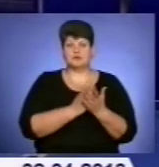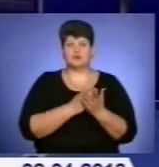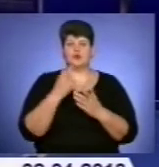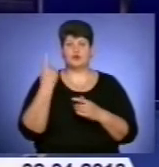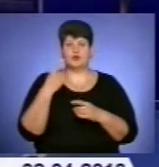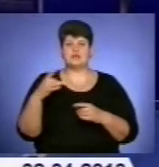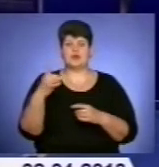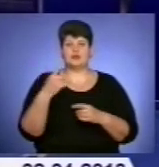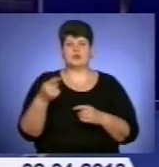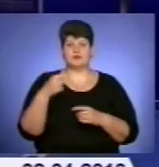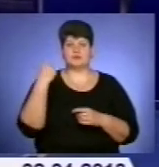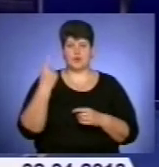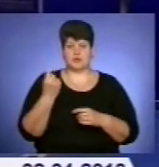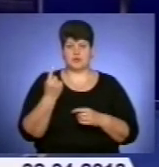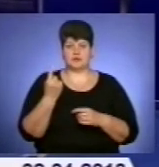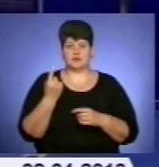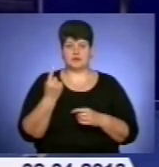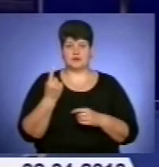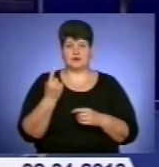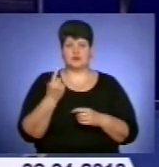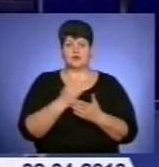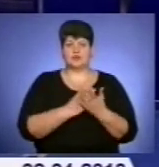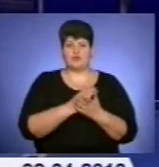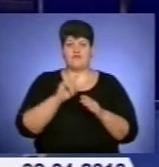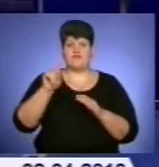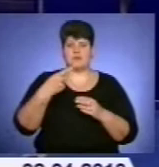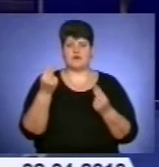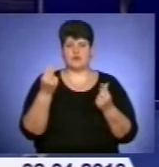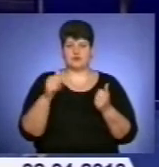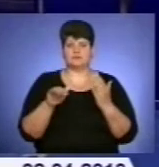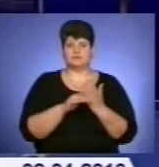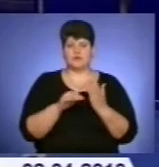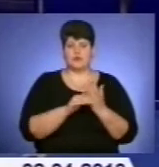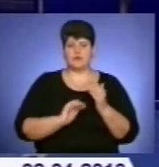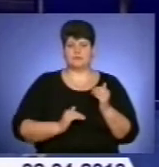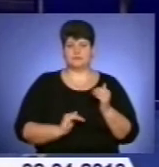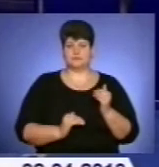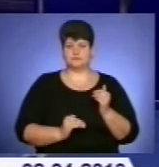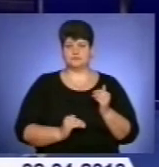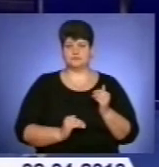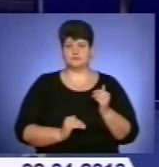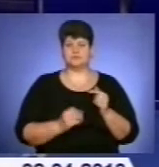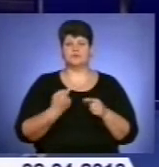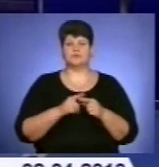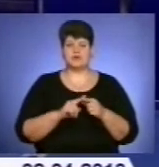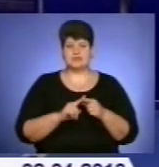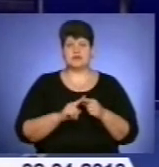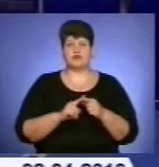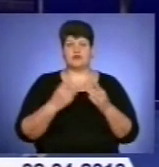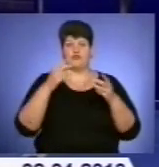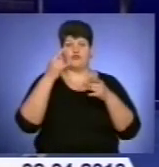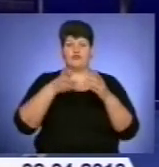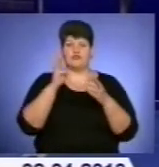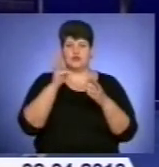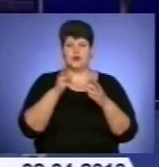районів Тернопільської області. Чиновник вимагав гроші за сприяння у підприємницькій діяльності. Про це у відеоматеріалі з сектору